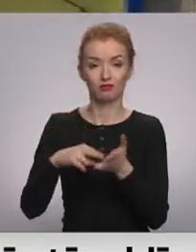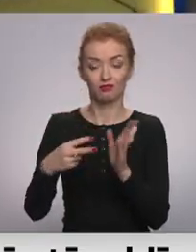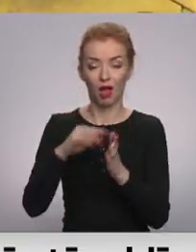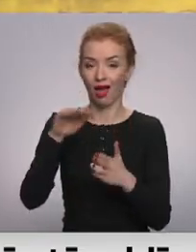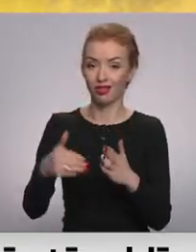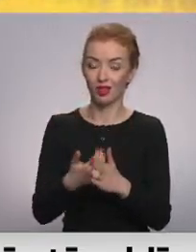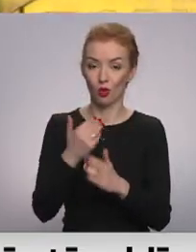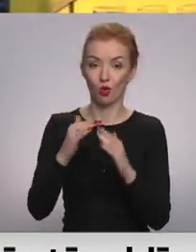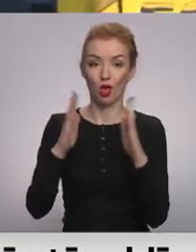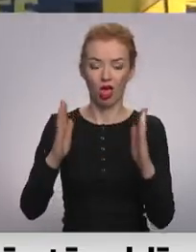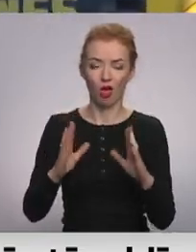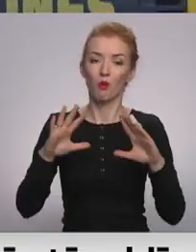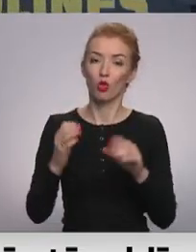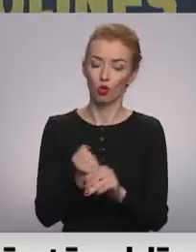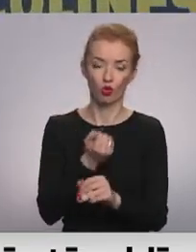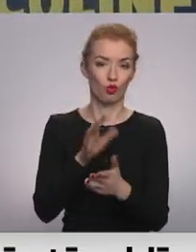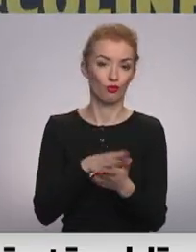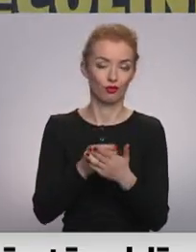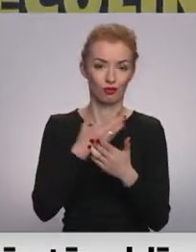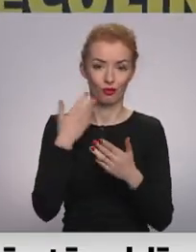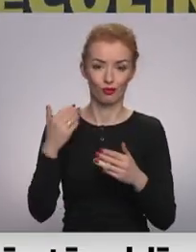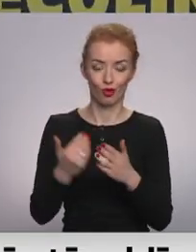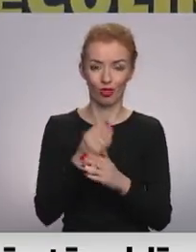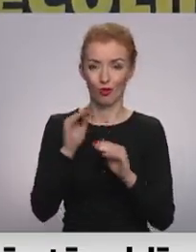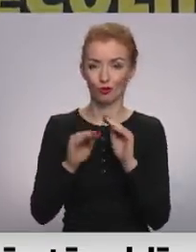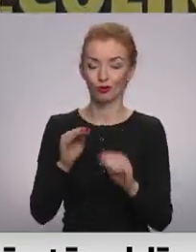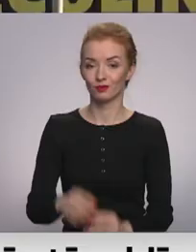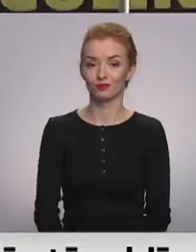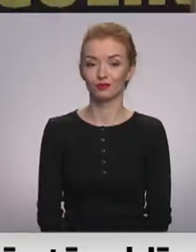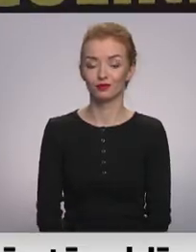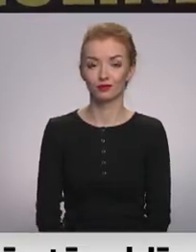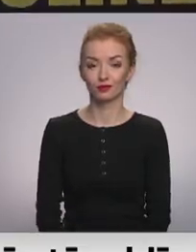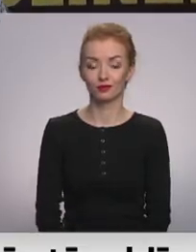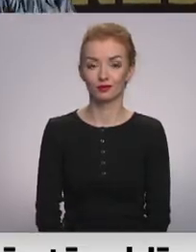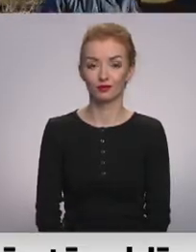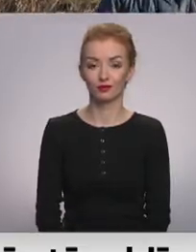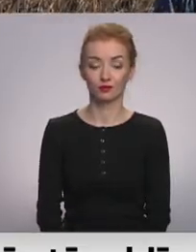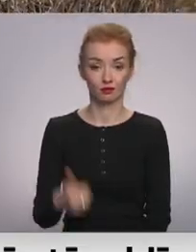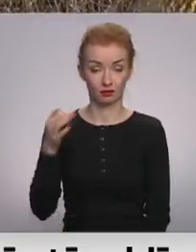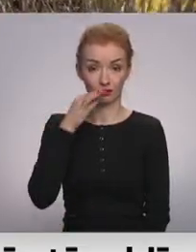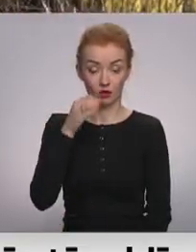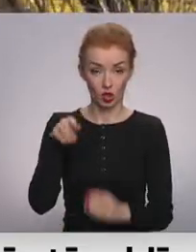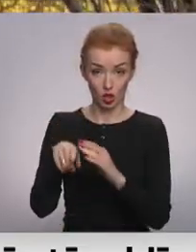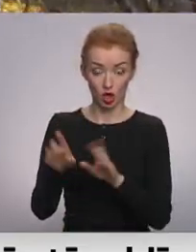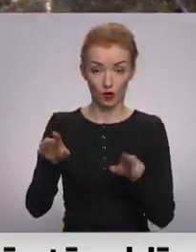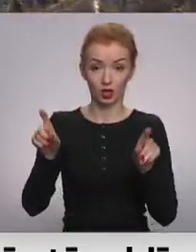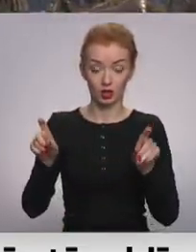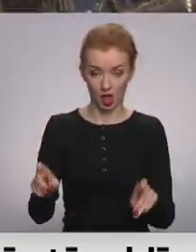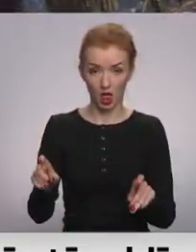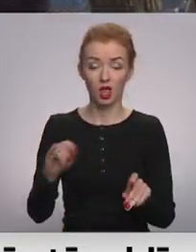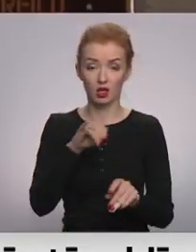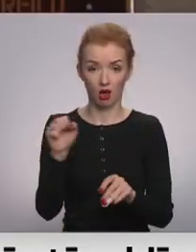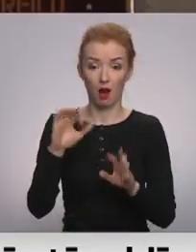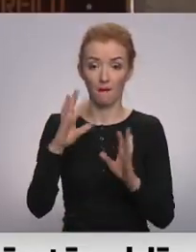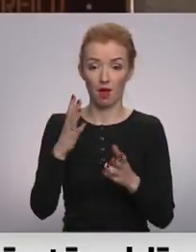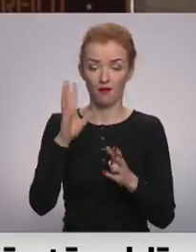atjaunošanu. Tas gan joprojām nav izdevies. Cilvēks var uzturēties ākā, bet cilvēkam var uz galvas uzkrīst garām ījot apmetuma gabāles,